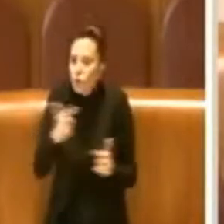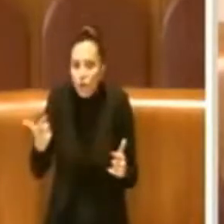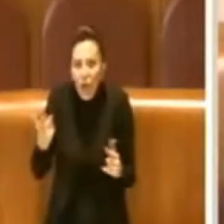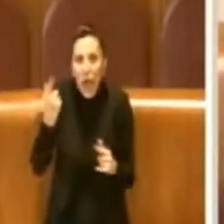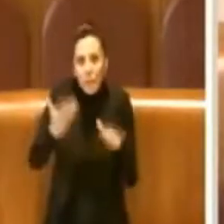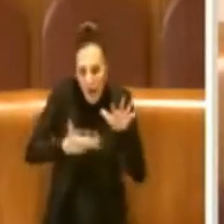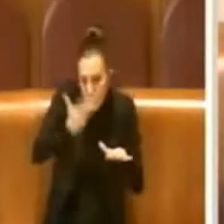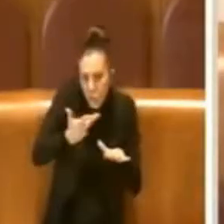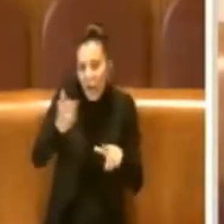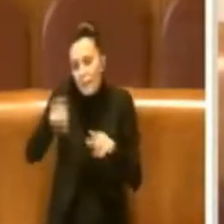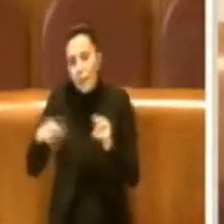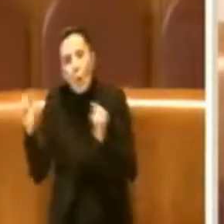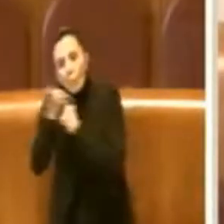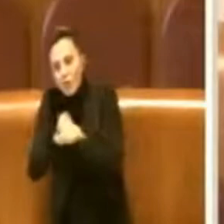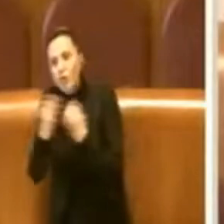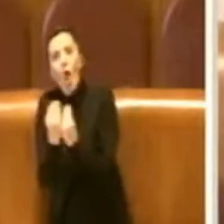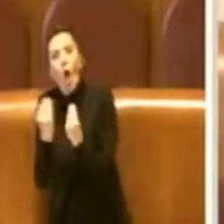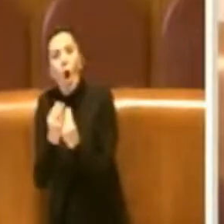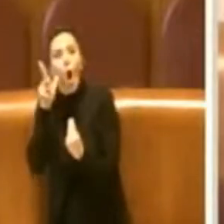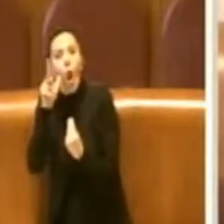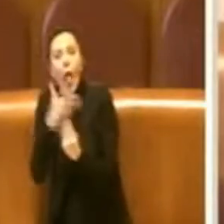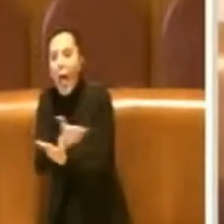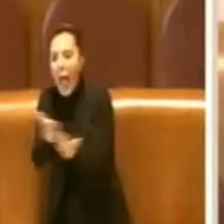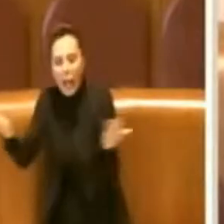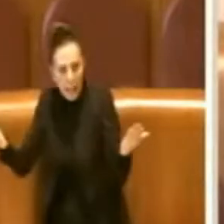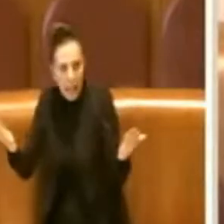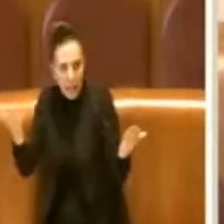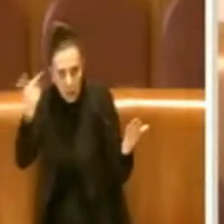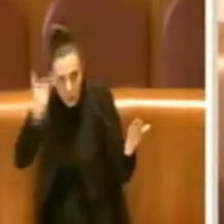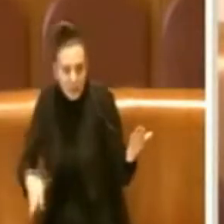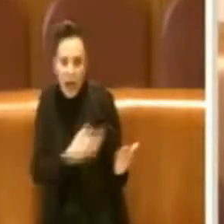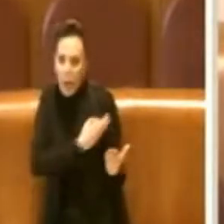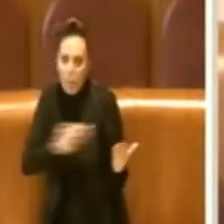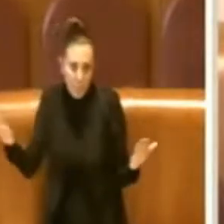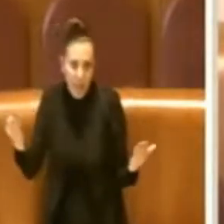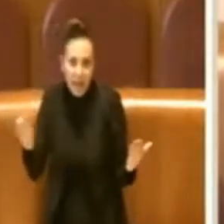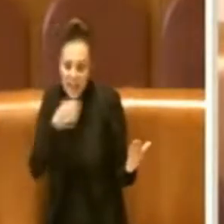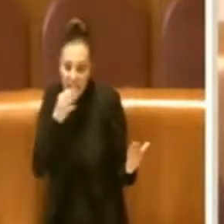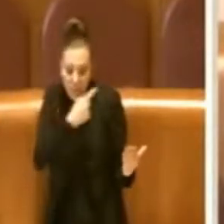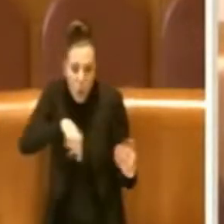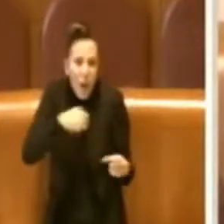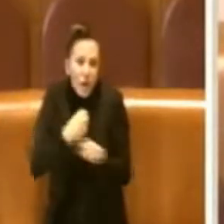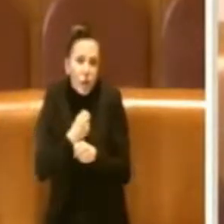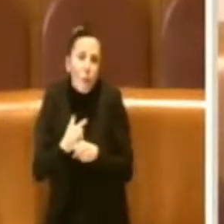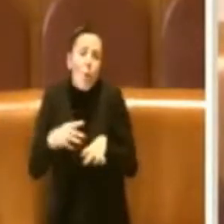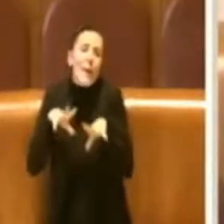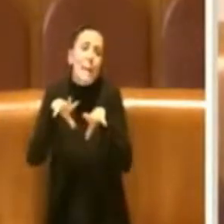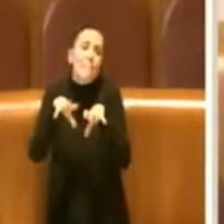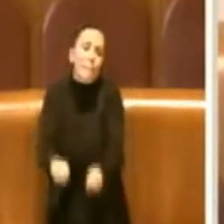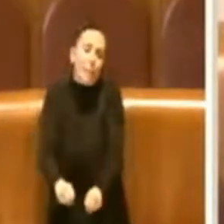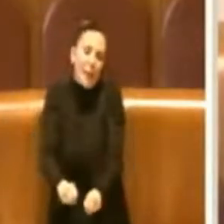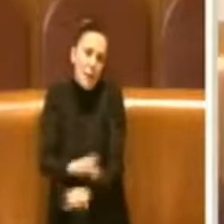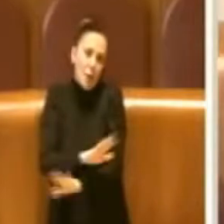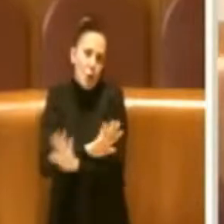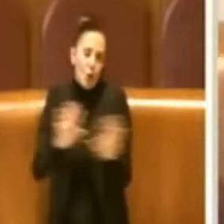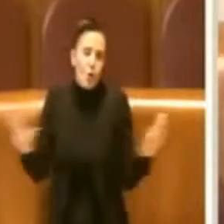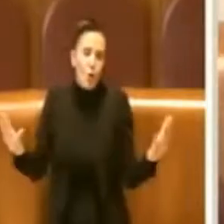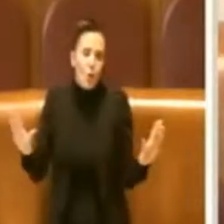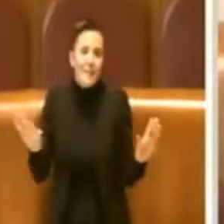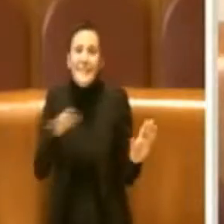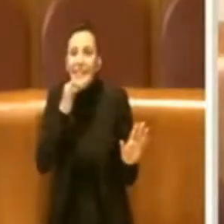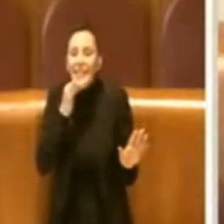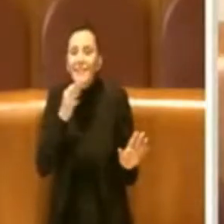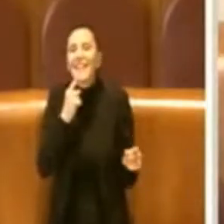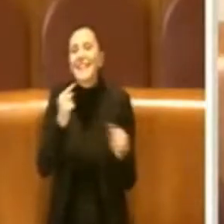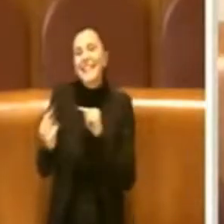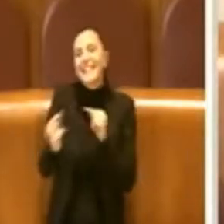ne sanno qualcosa. Quindi quello che facciamo lo facciamo veramente con impegno. Il discorso di voler una sede